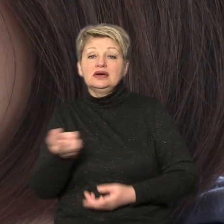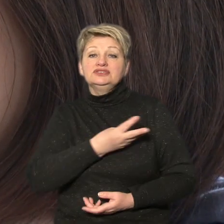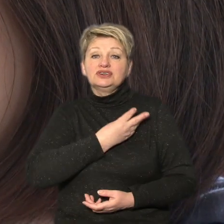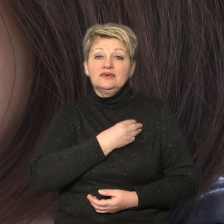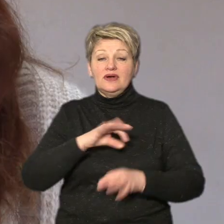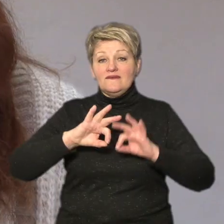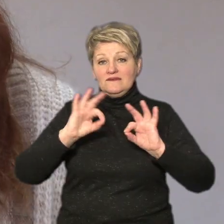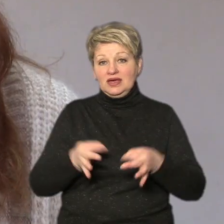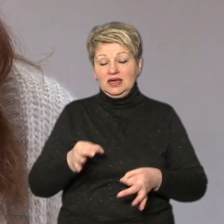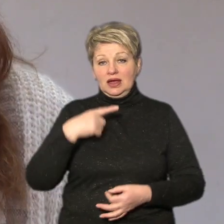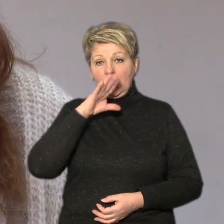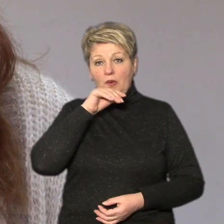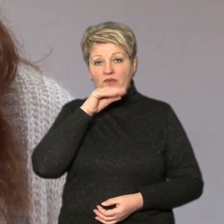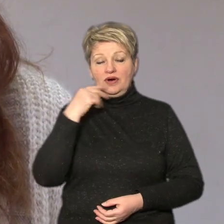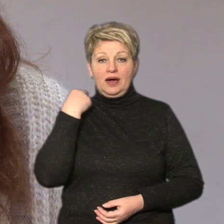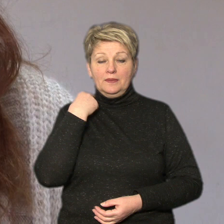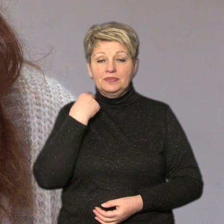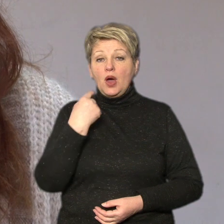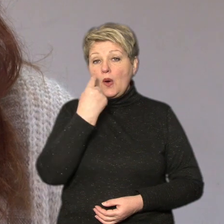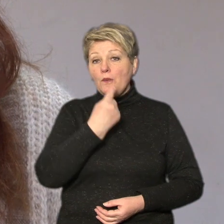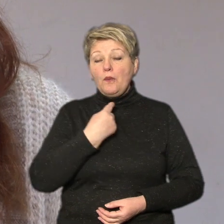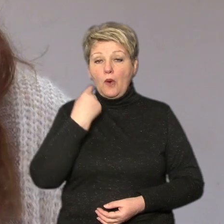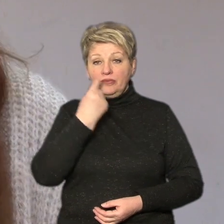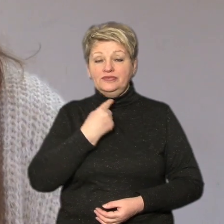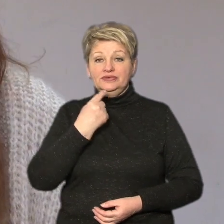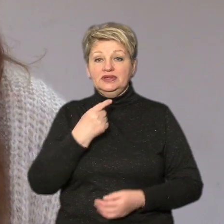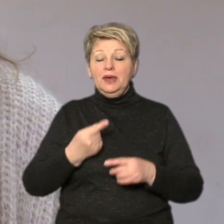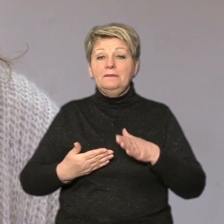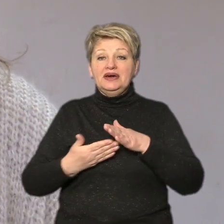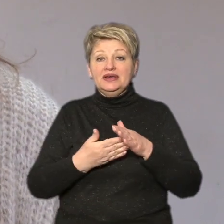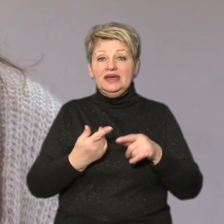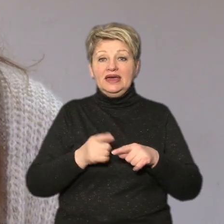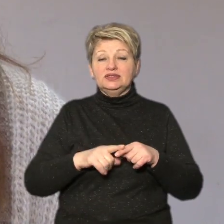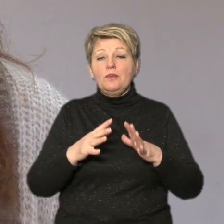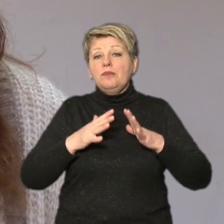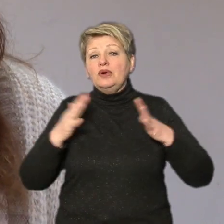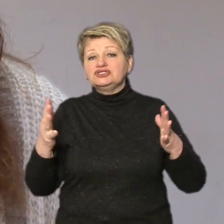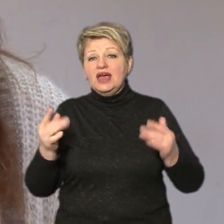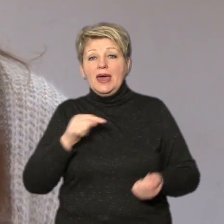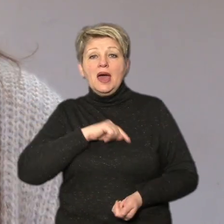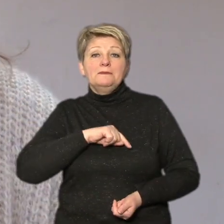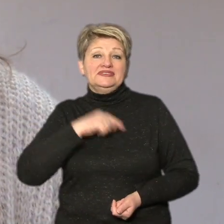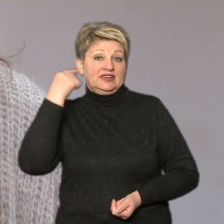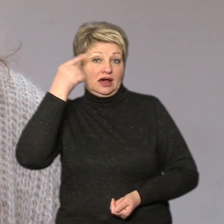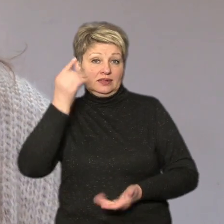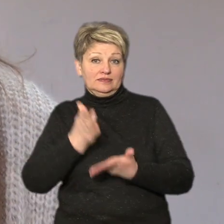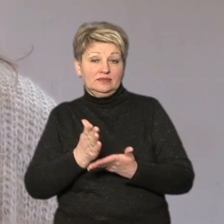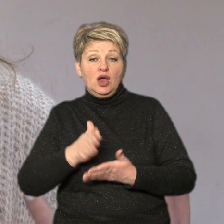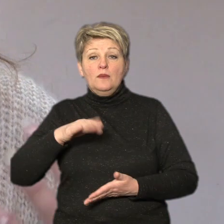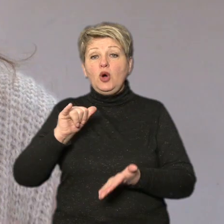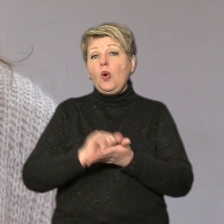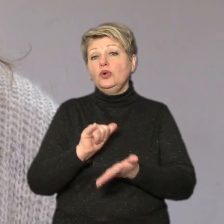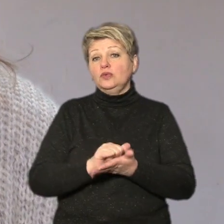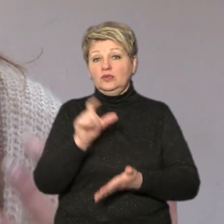англійською. Мовний бар'єр – це, мабуть, більше психологічне явище. Тому що в нас люди після університетів